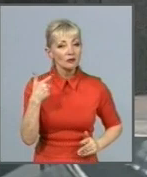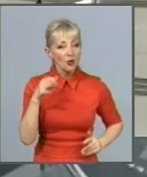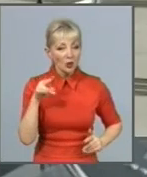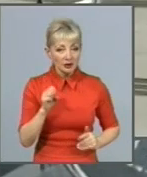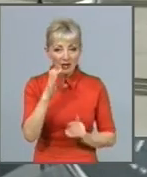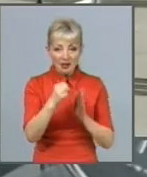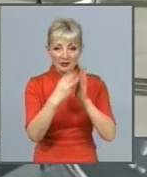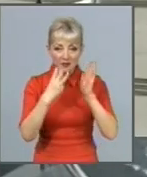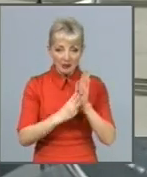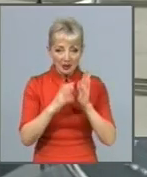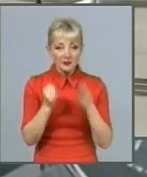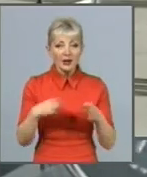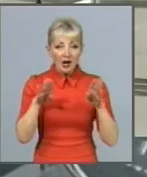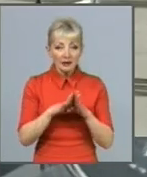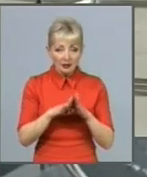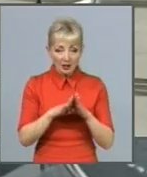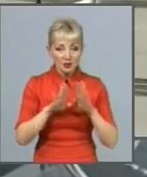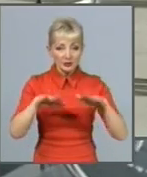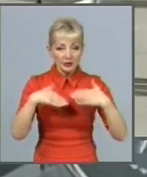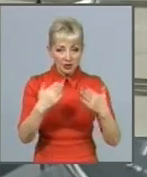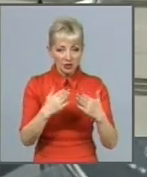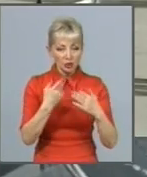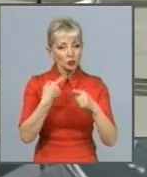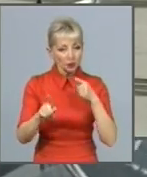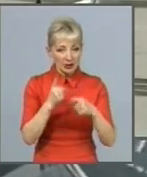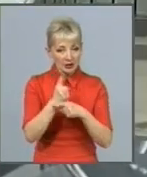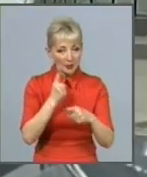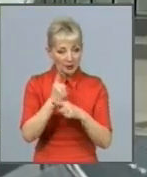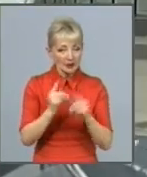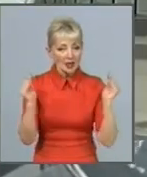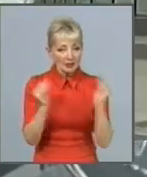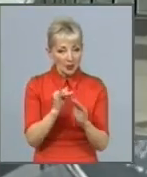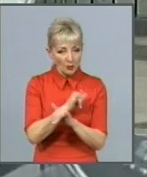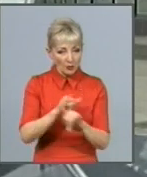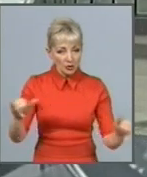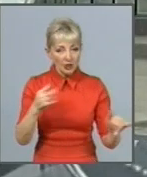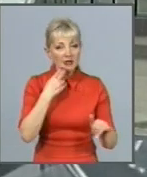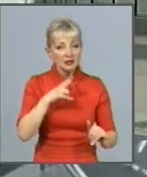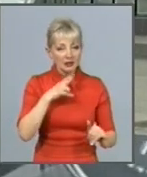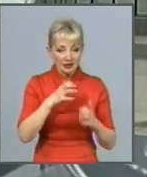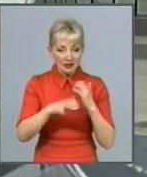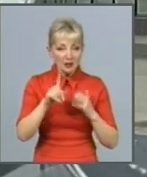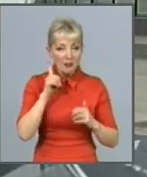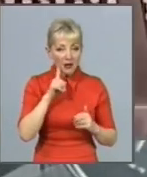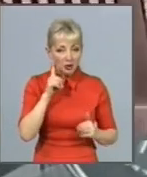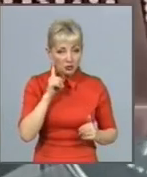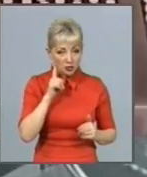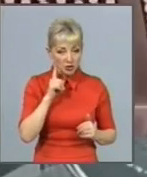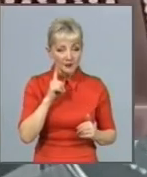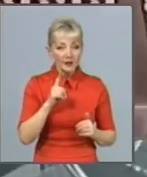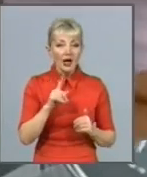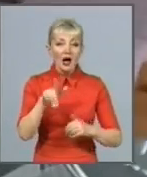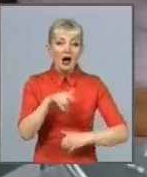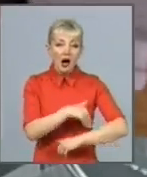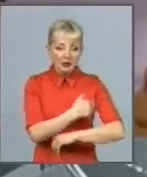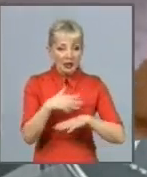також вести ряд інших обмежень для зменшення поширення сигарет серед молоді. Крім цього, народні обранці хочуть істотно змінити упаковку